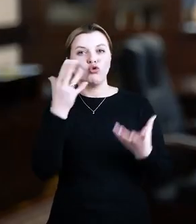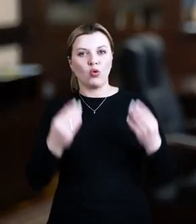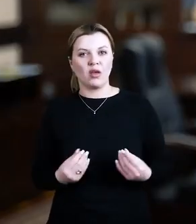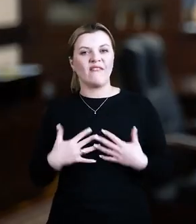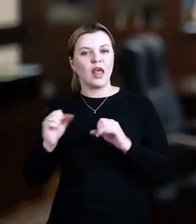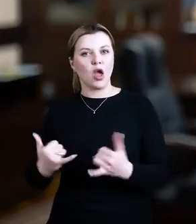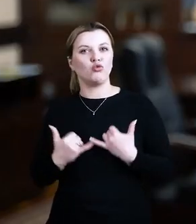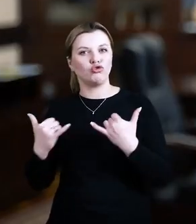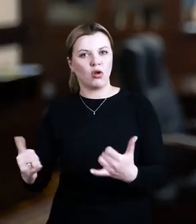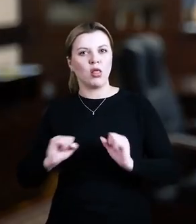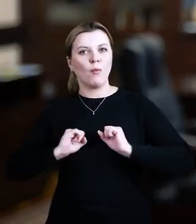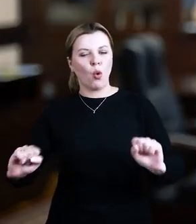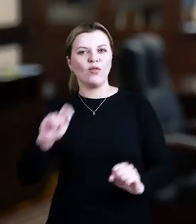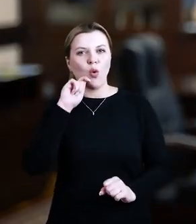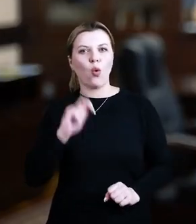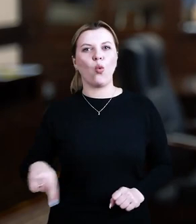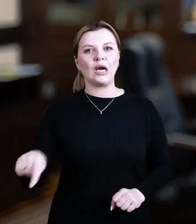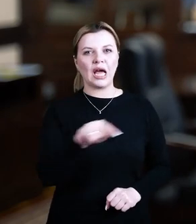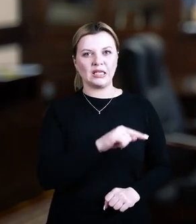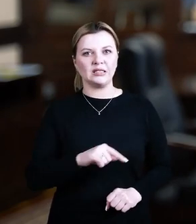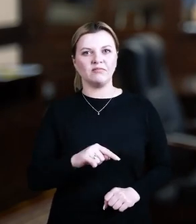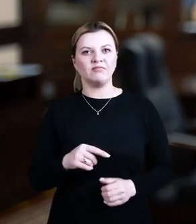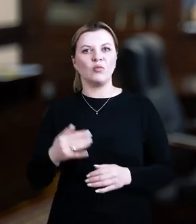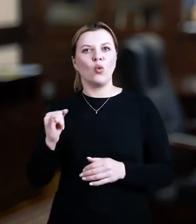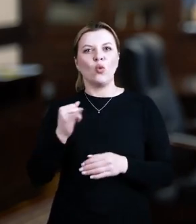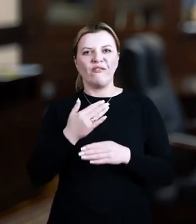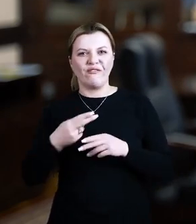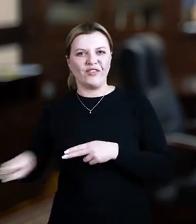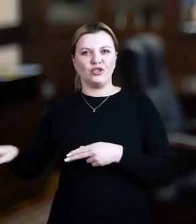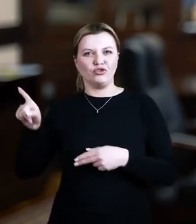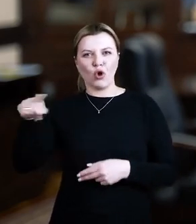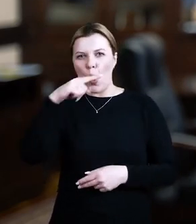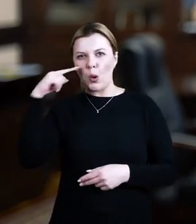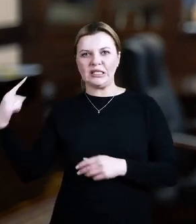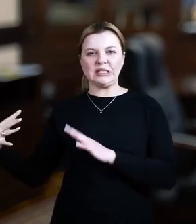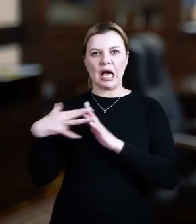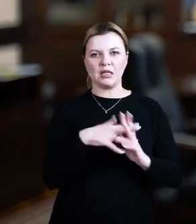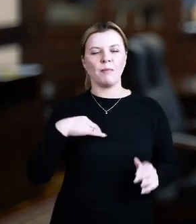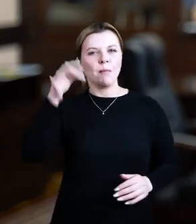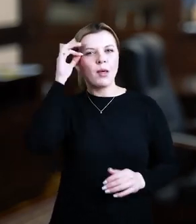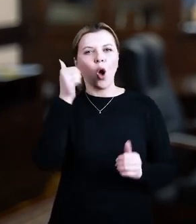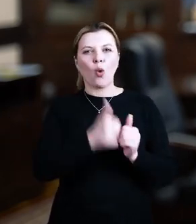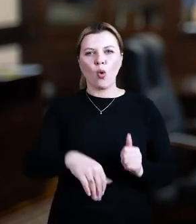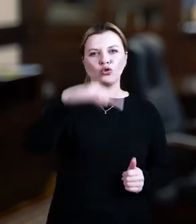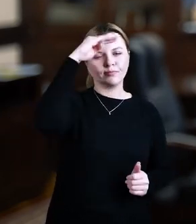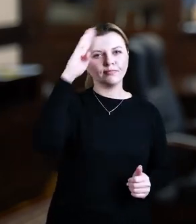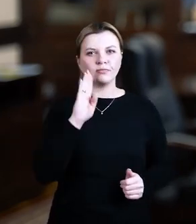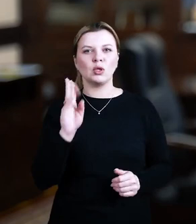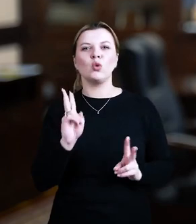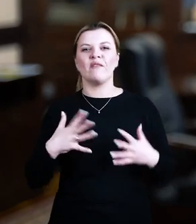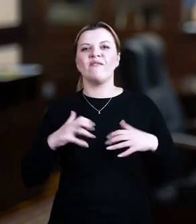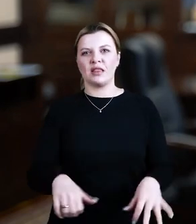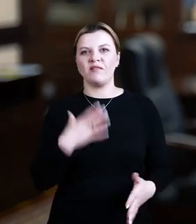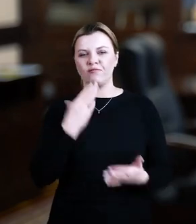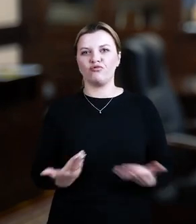як і кожного дня, віддаємо шану подвигу українців у віцічі російської агресії Ми пам'ятаємо кожного і кожного, хто